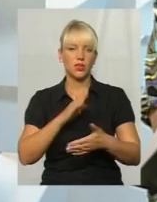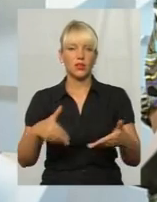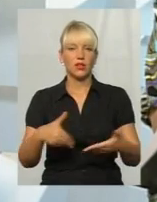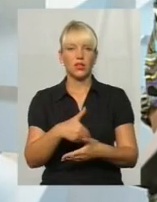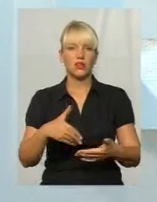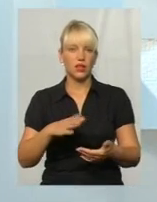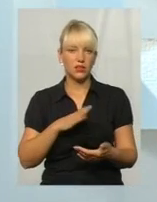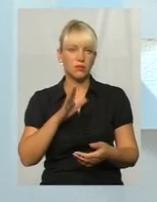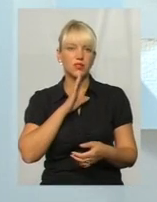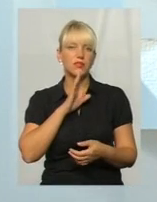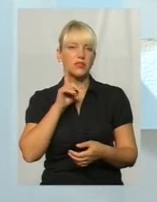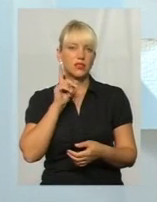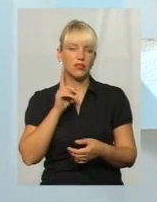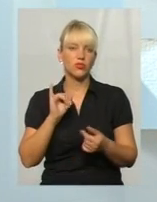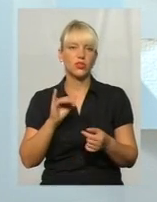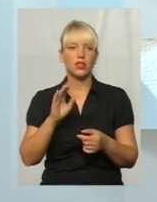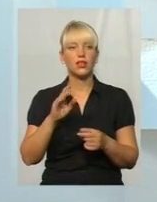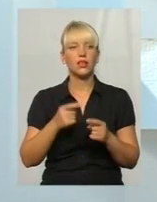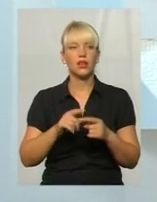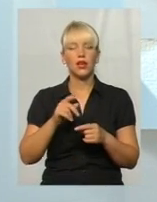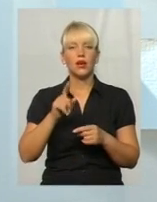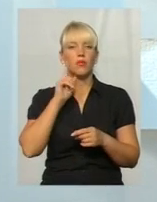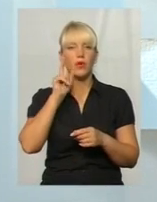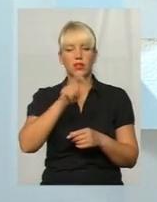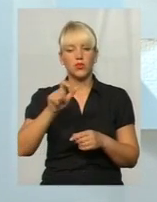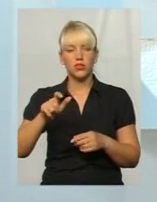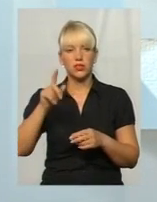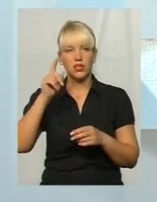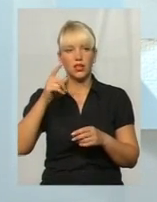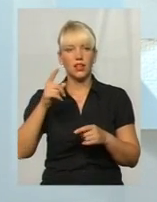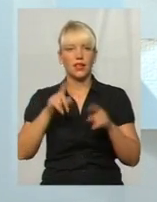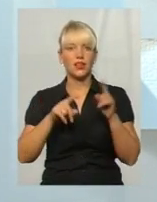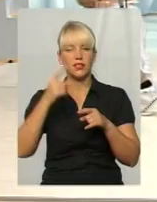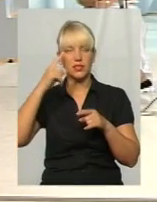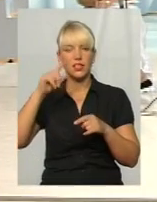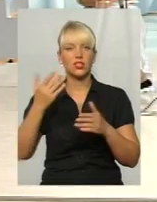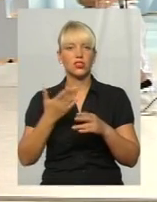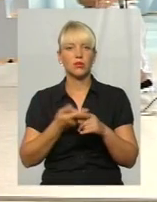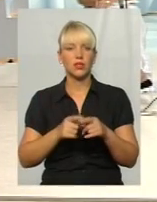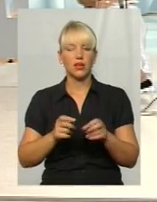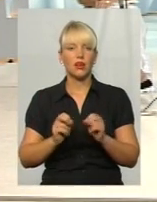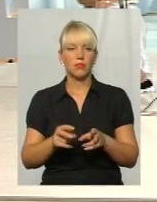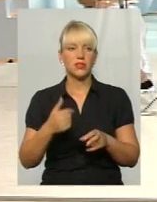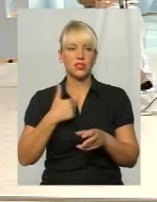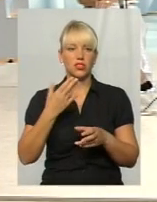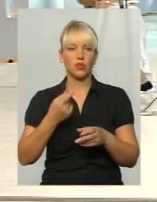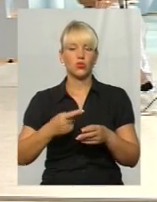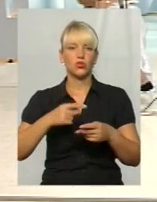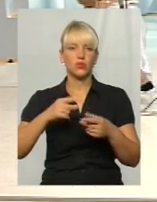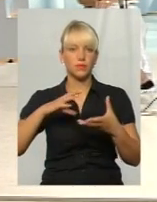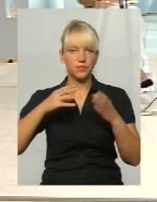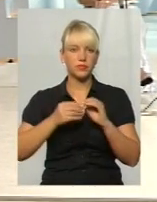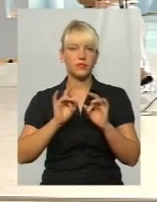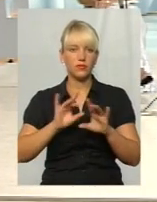контакт з дівчиною. І подростки дуже рідко знають, чим це опасно. Я хочу дати ремарку одну. Знаєте, ми